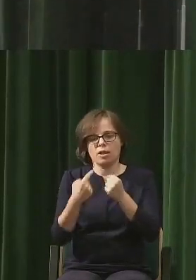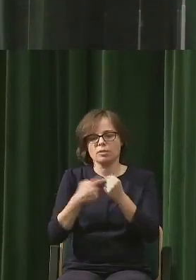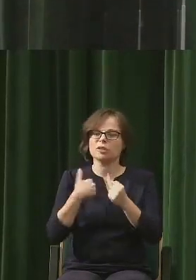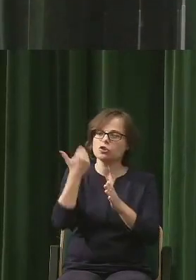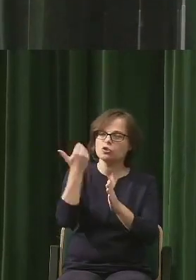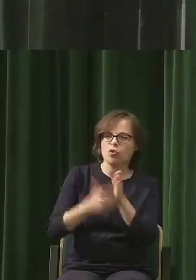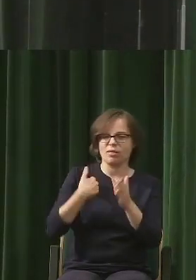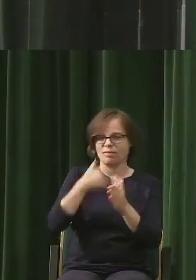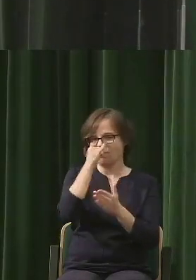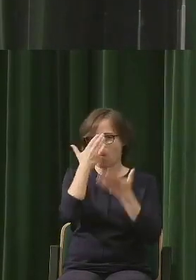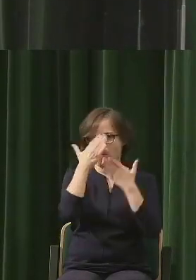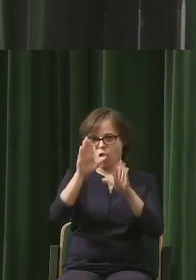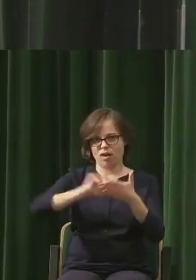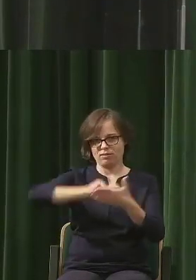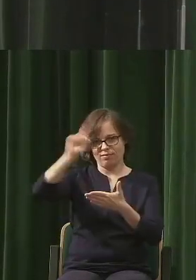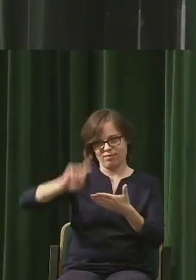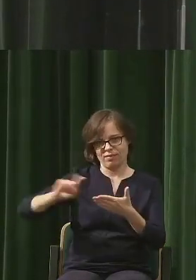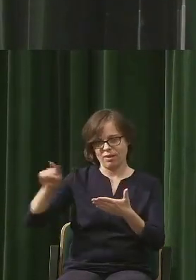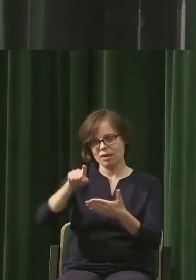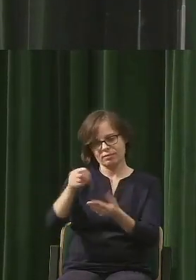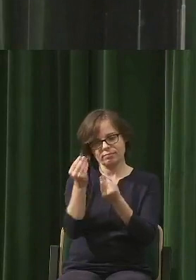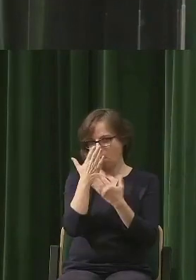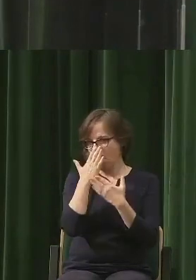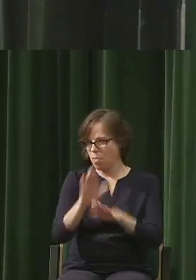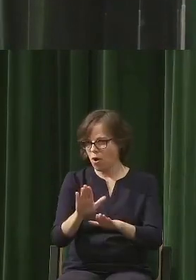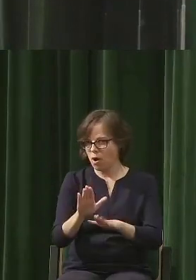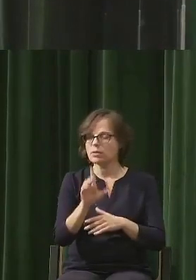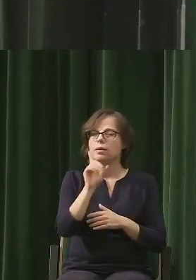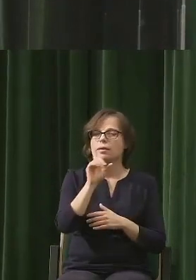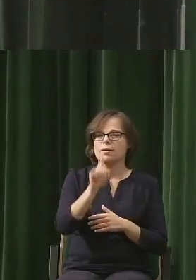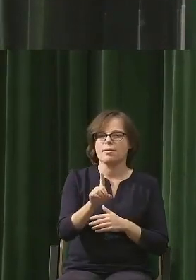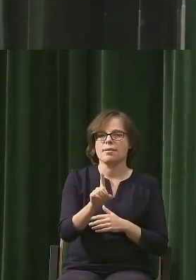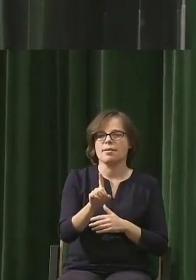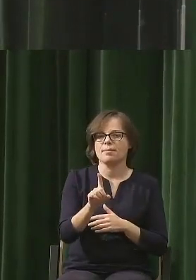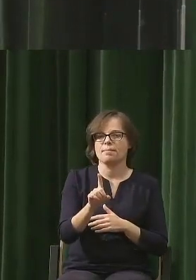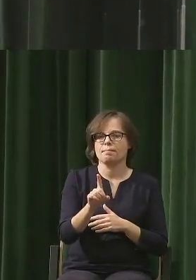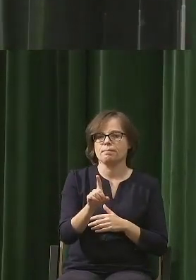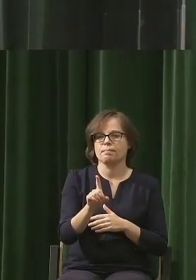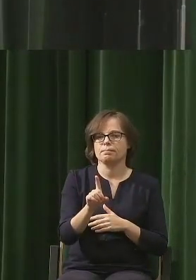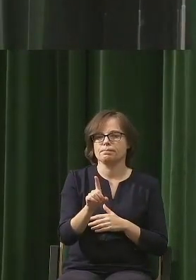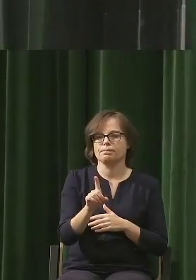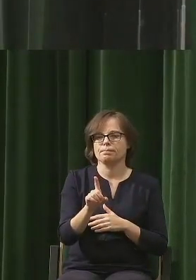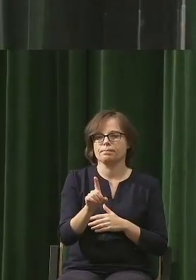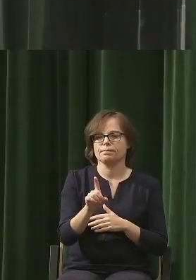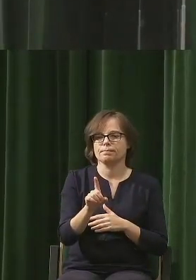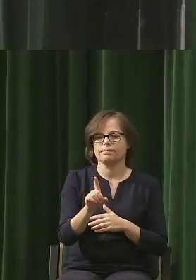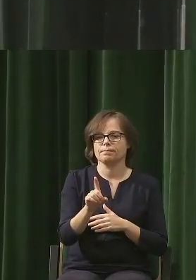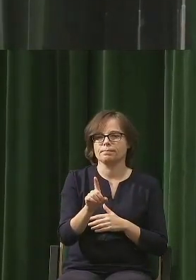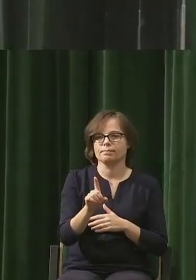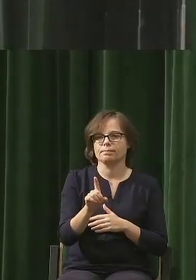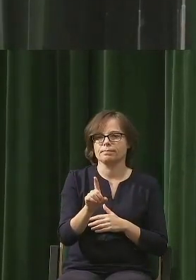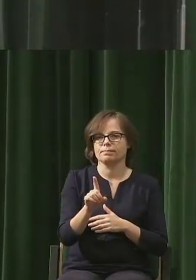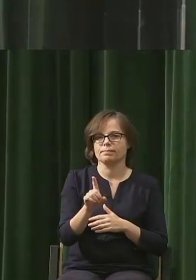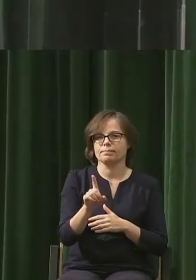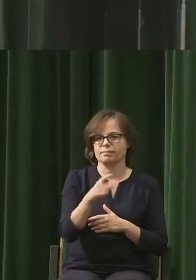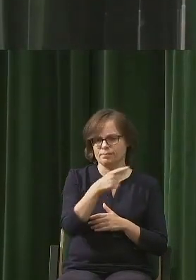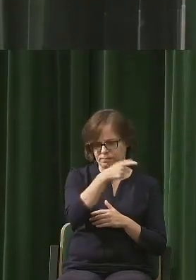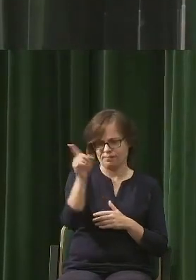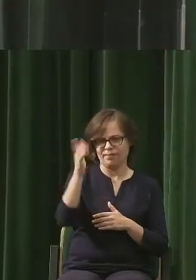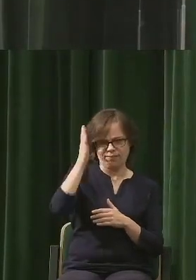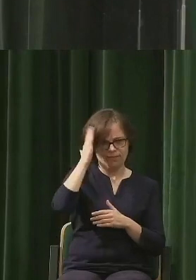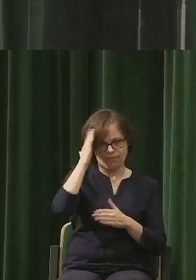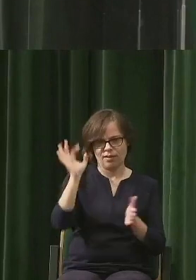wykresu, który fantastycznie to pokazuje, ale wiecie państwo,